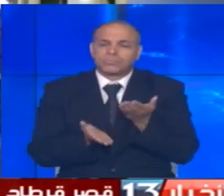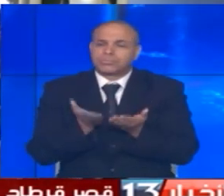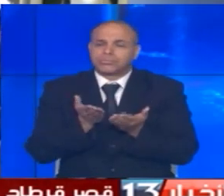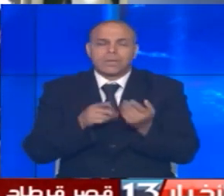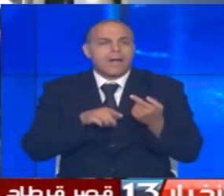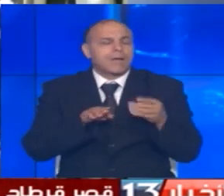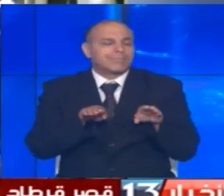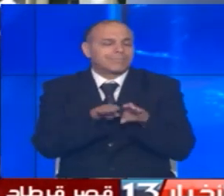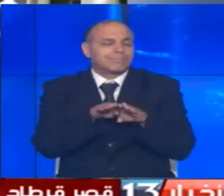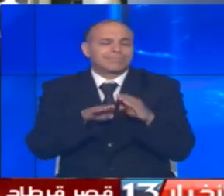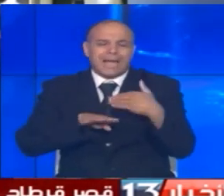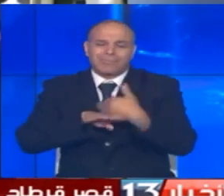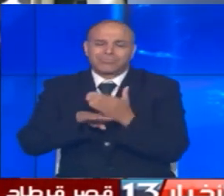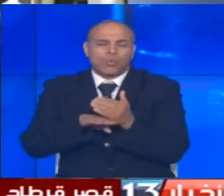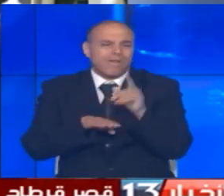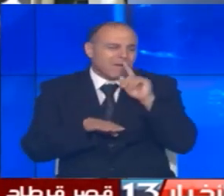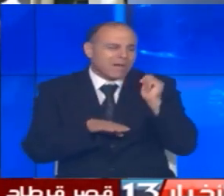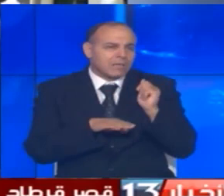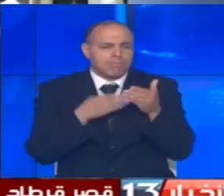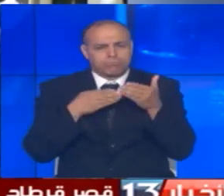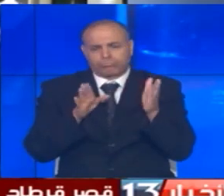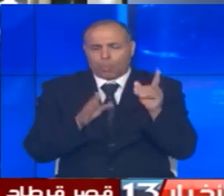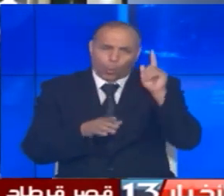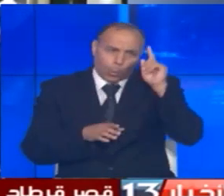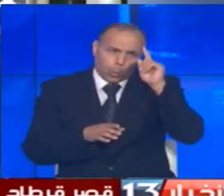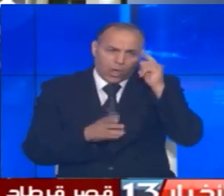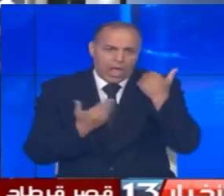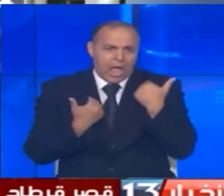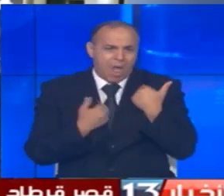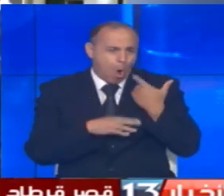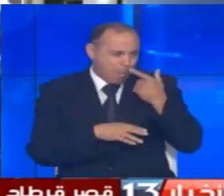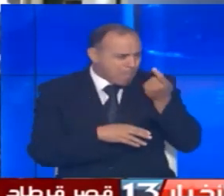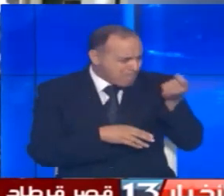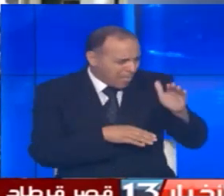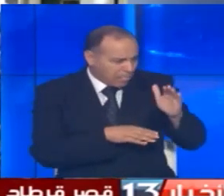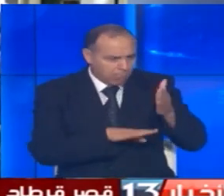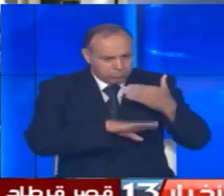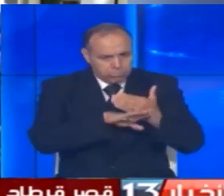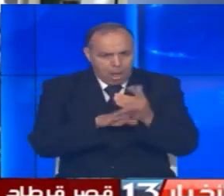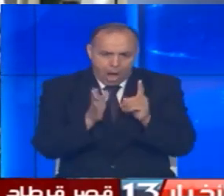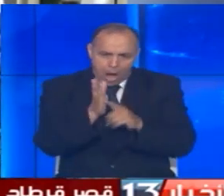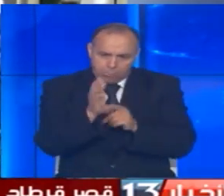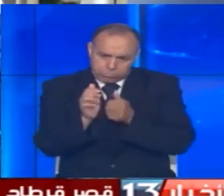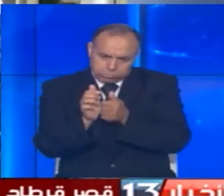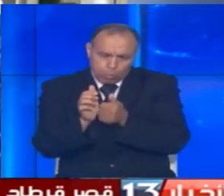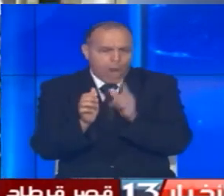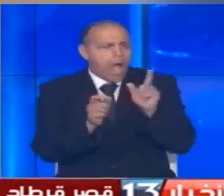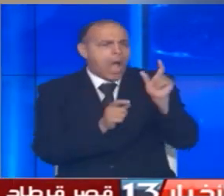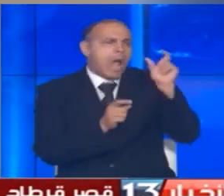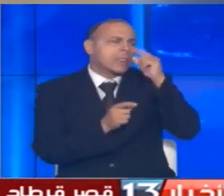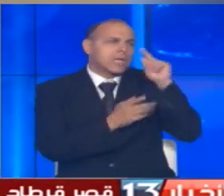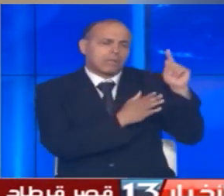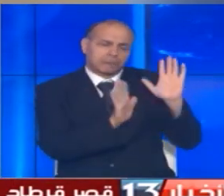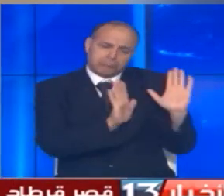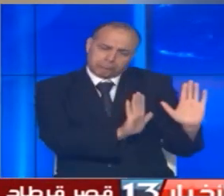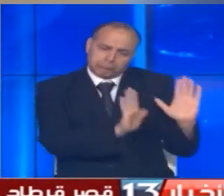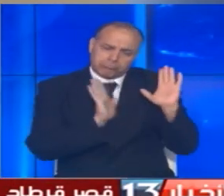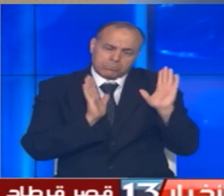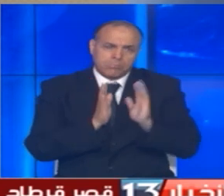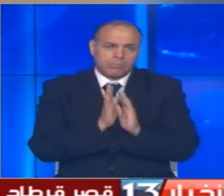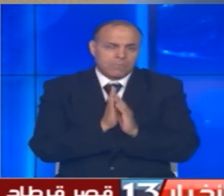المساواة في الإرث مع ترك المجال مفتوحا للمورث الذي يخير تطبيق القواعد الشرعية إذا كان